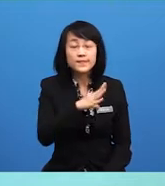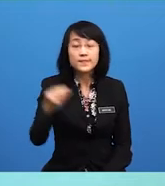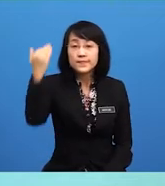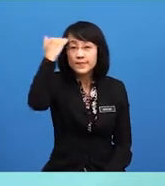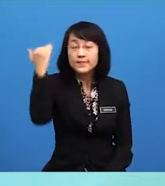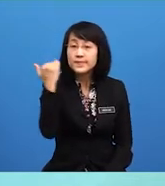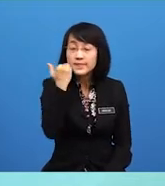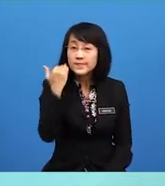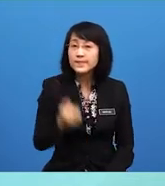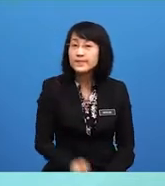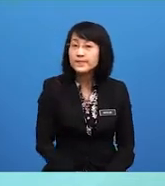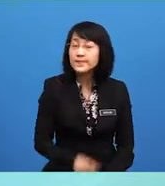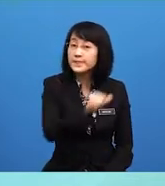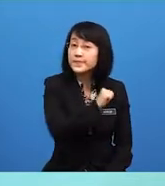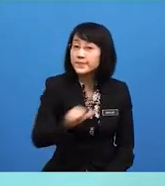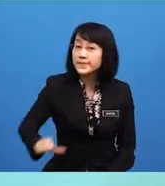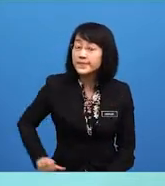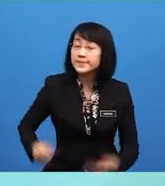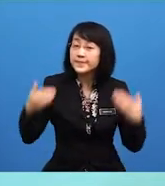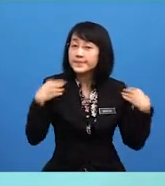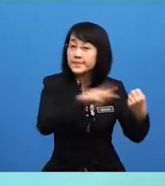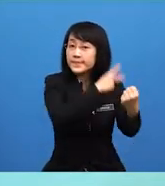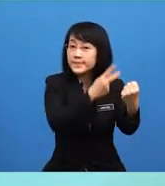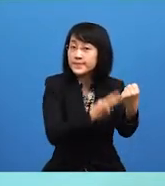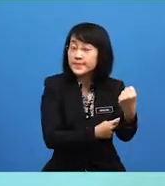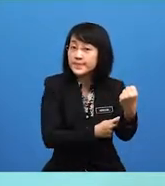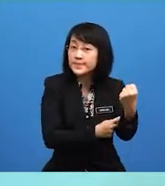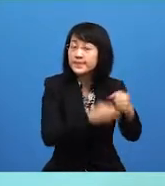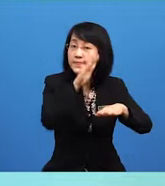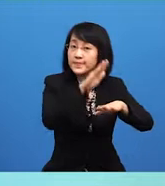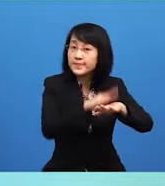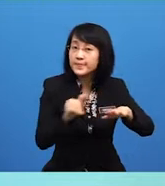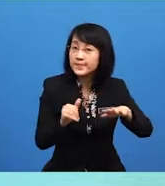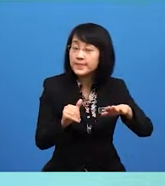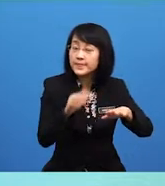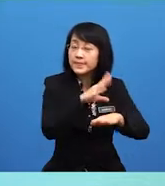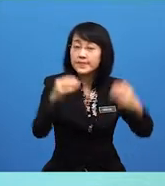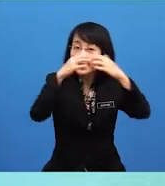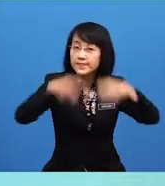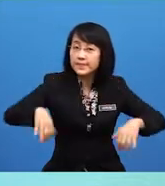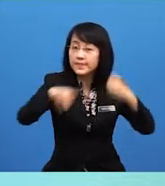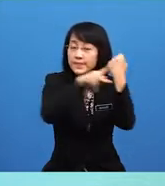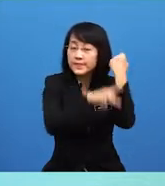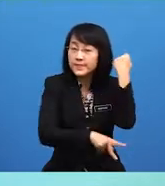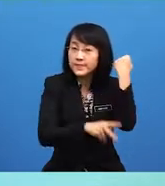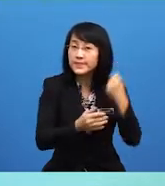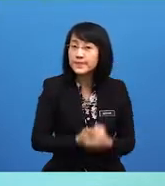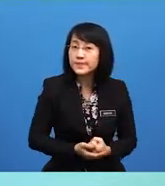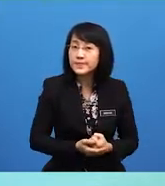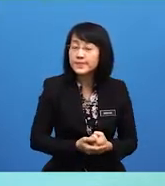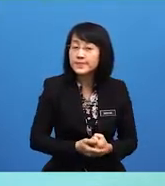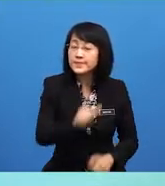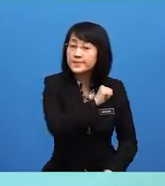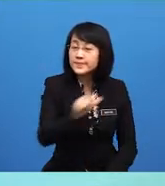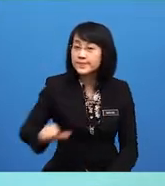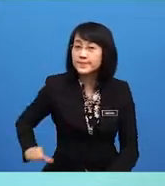baginda mempunyai kuasa memanggil dan membubarkan parlimen baginda juga